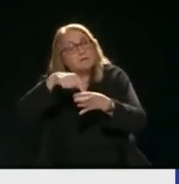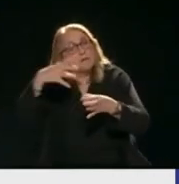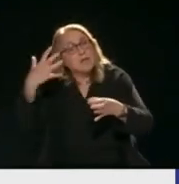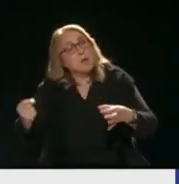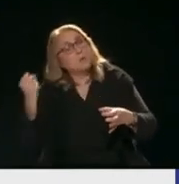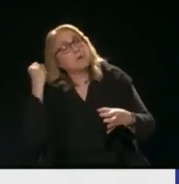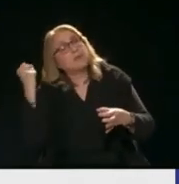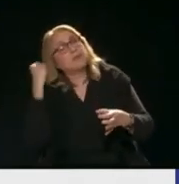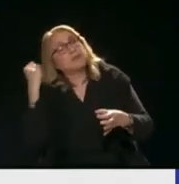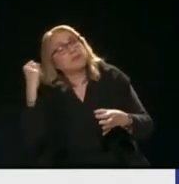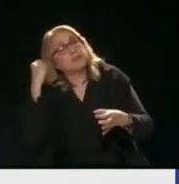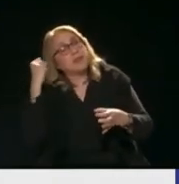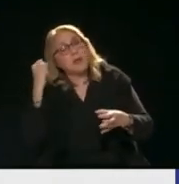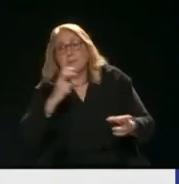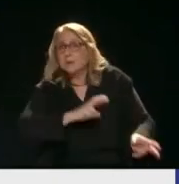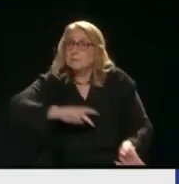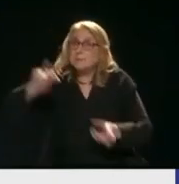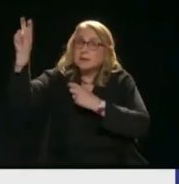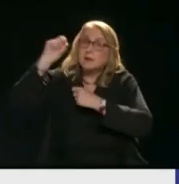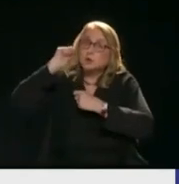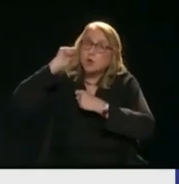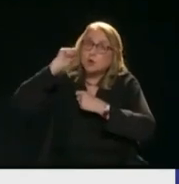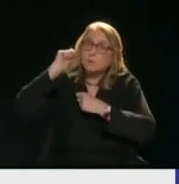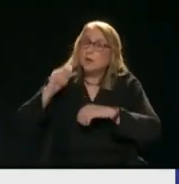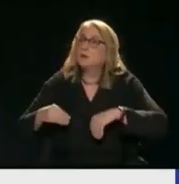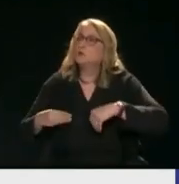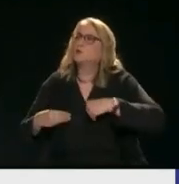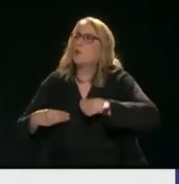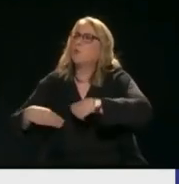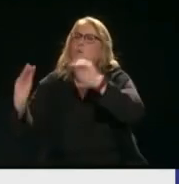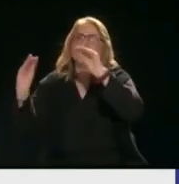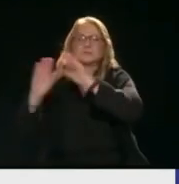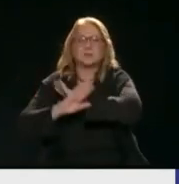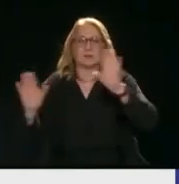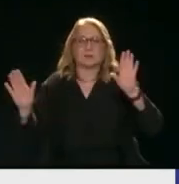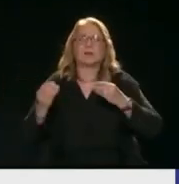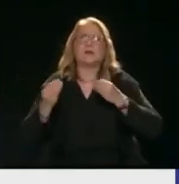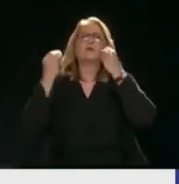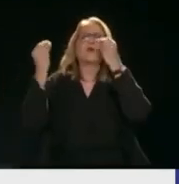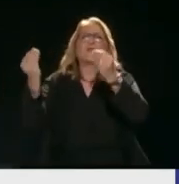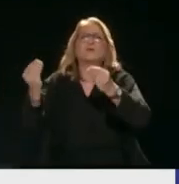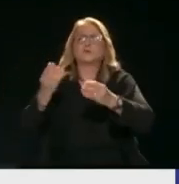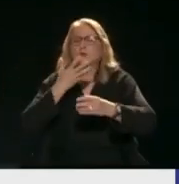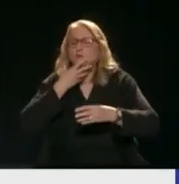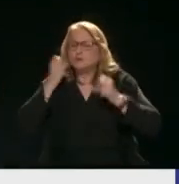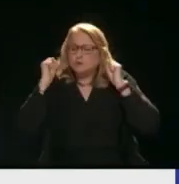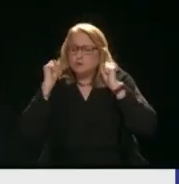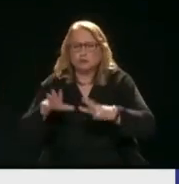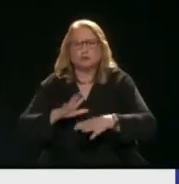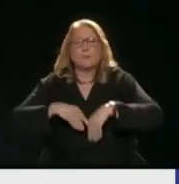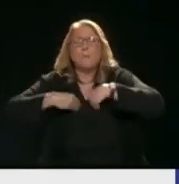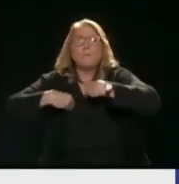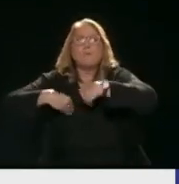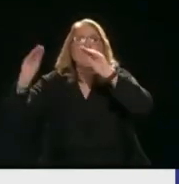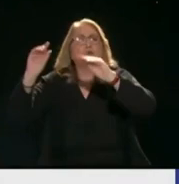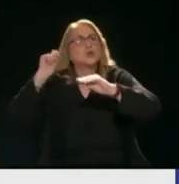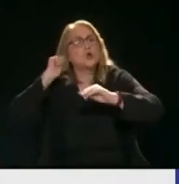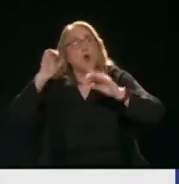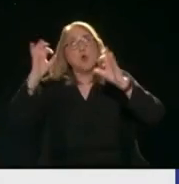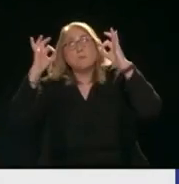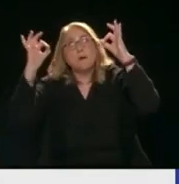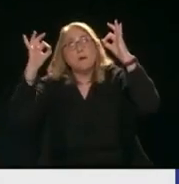όνομα Το πουλήσανε, το δώσανε Και δεν φτήρε αυτό Αν δεν ήταν αυτό θα ήταν κάποιο άλλο Πουλήσαν το όνομα του